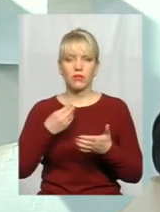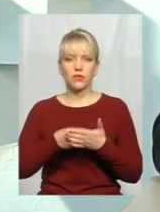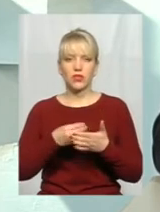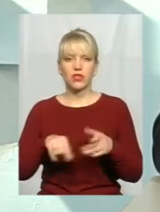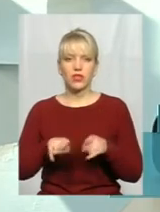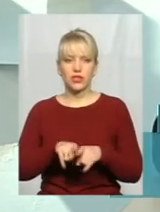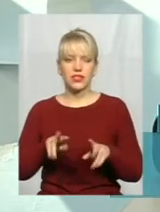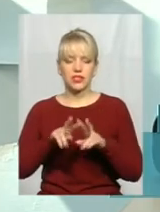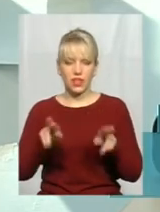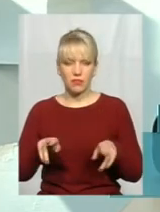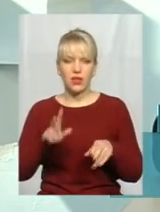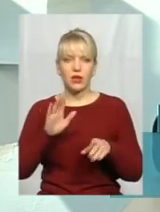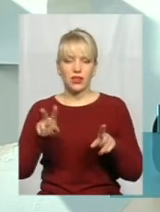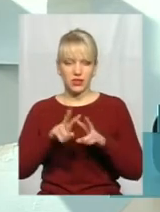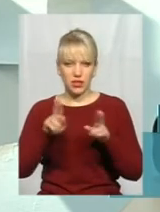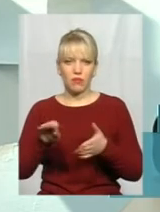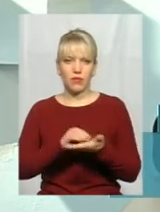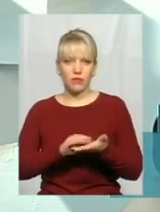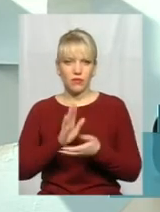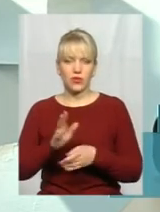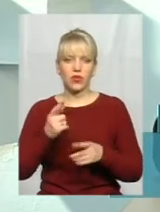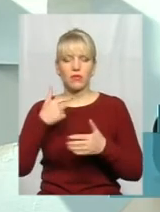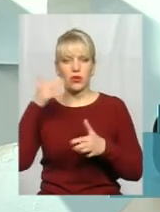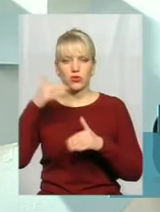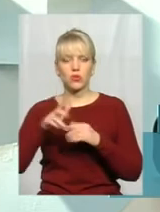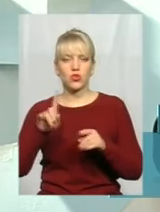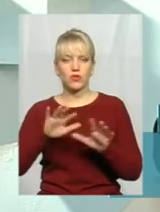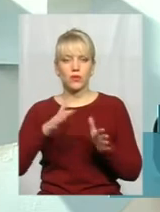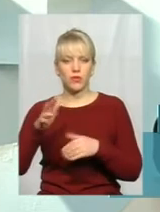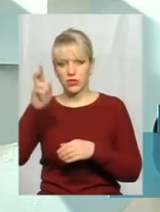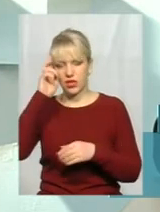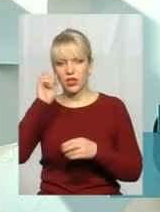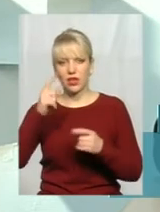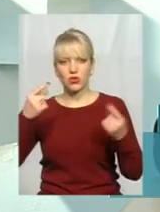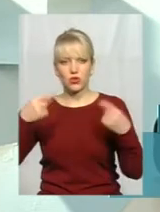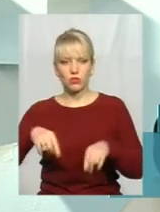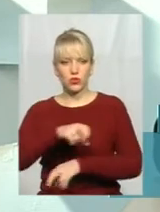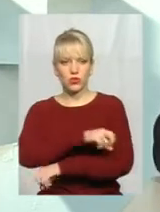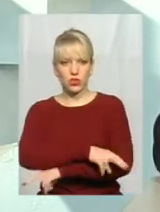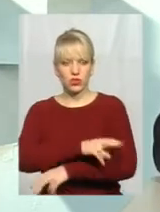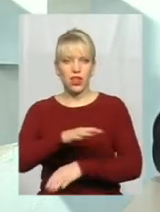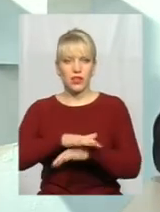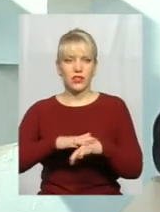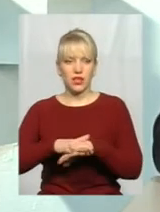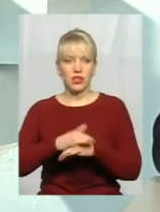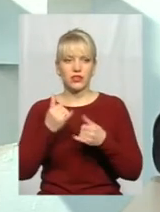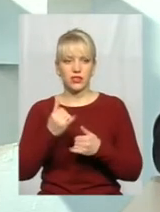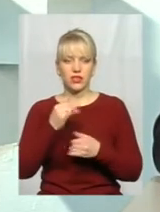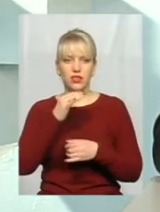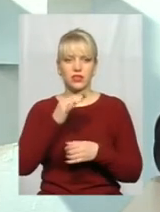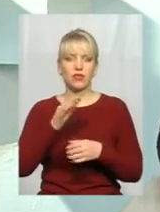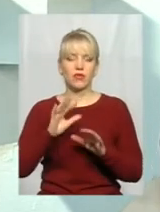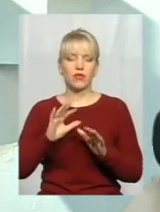буде те саме. Оскільки ми розуміємо, що відбувається в державі, і як зубожує народ на даний момент, від чого це